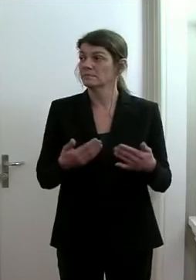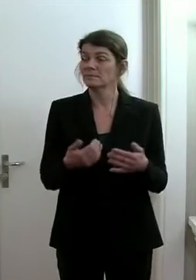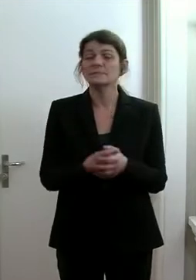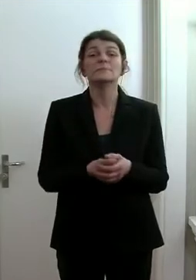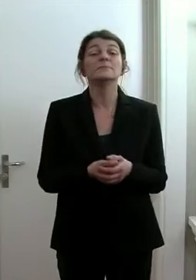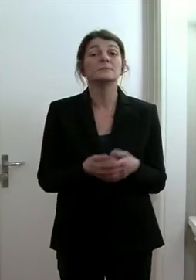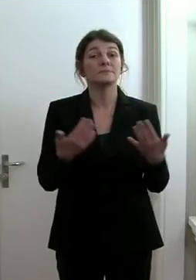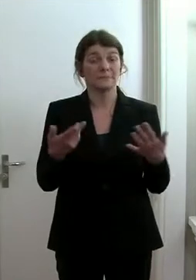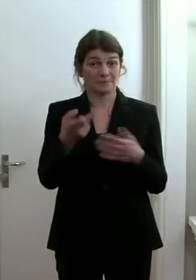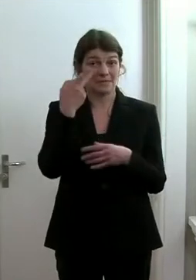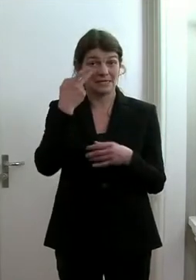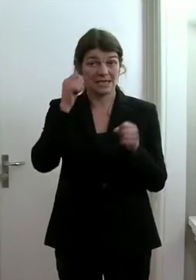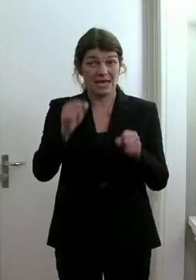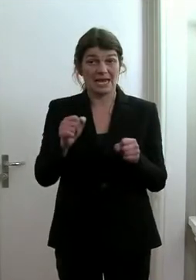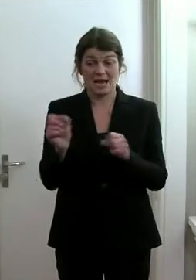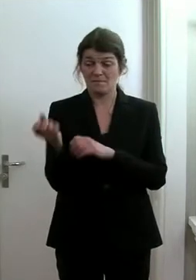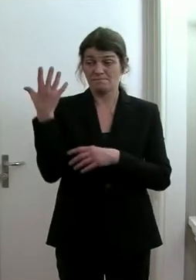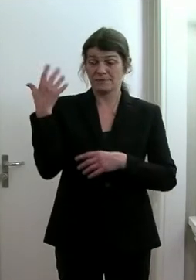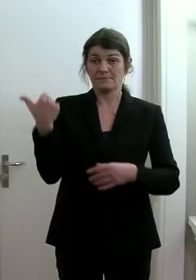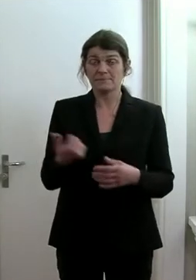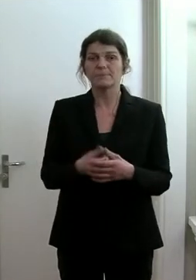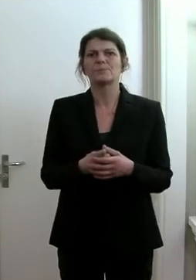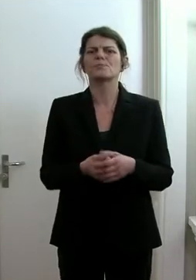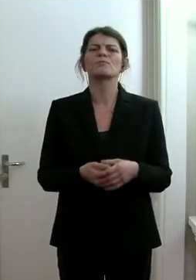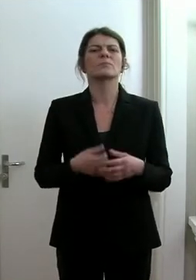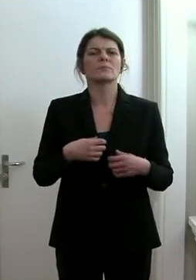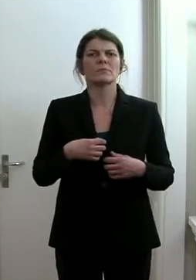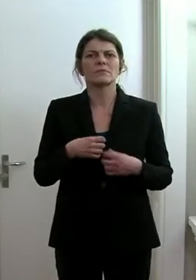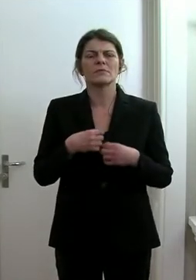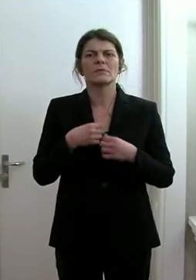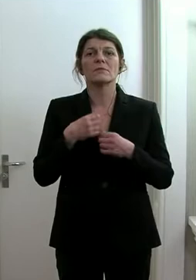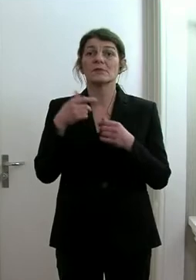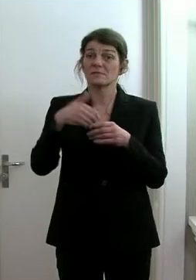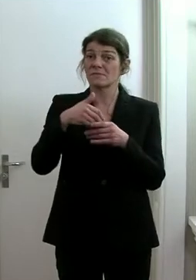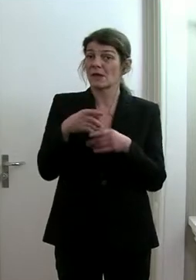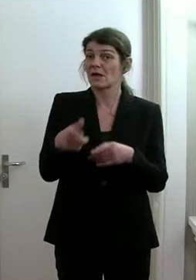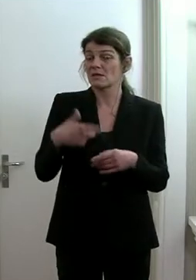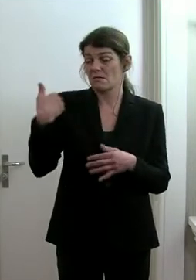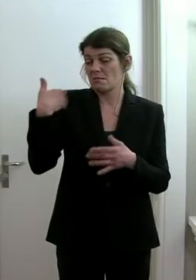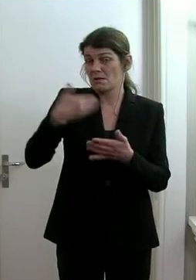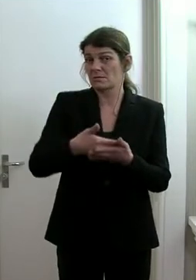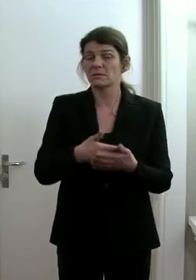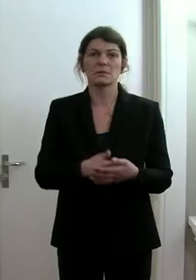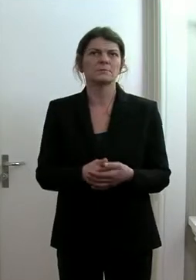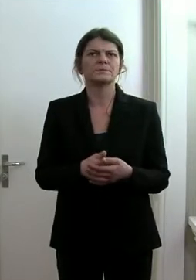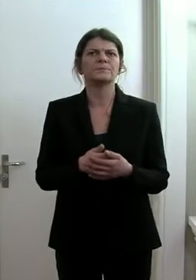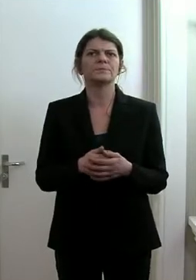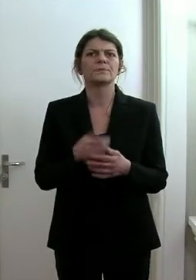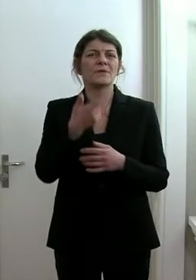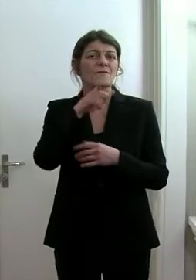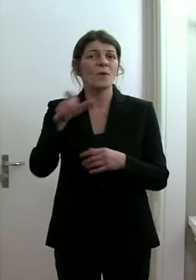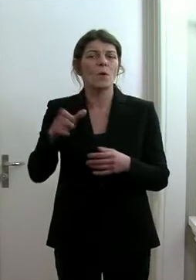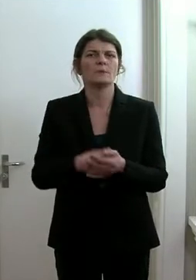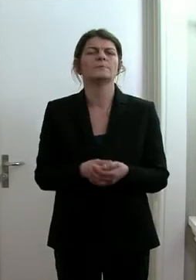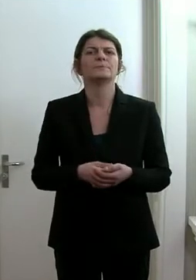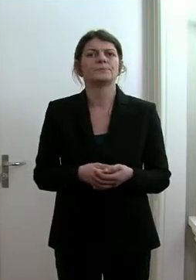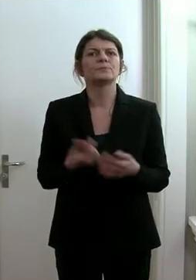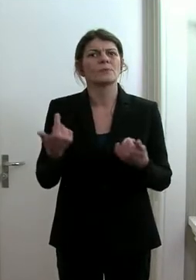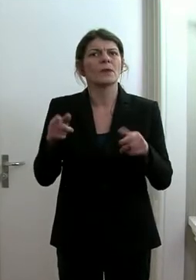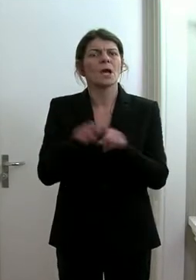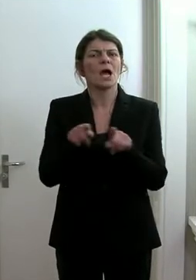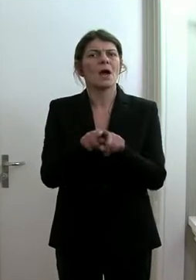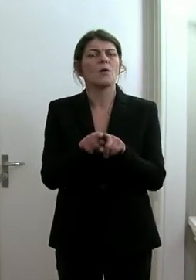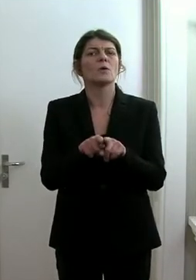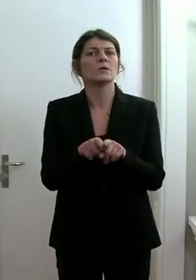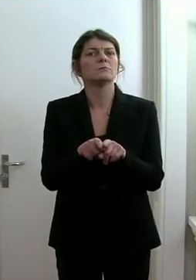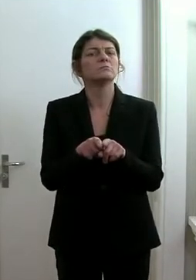Man sieht auf dieser Grafik, dass sich in den letzten Wochen auch die